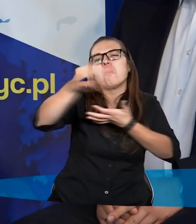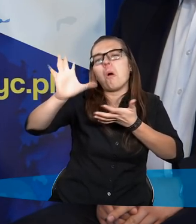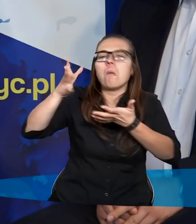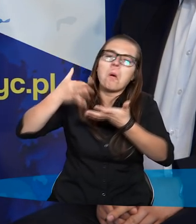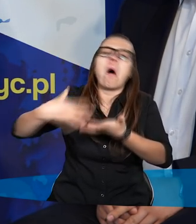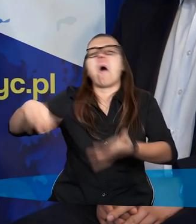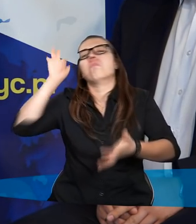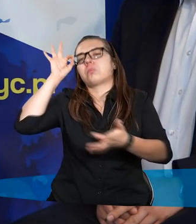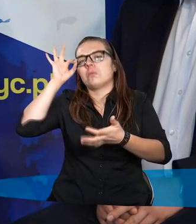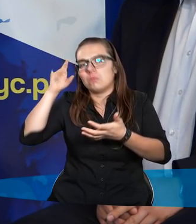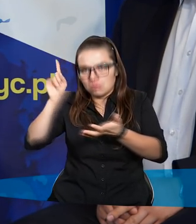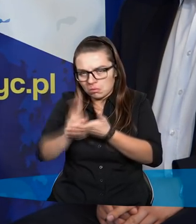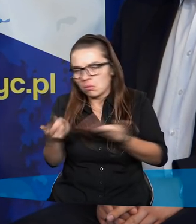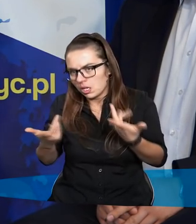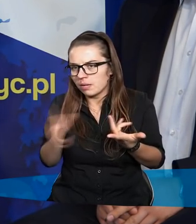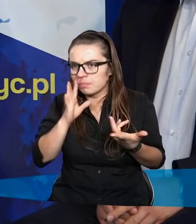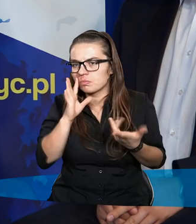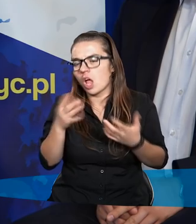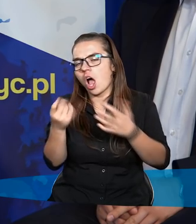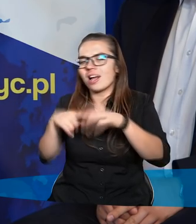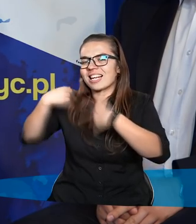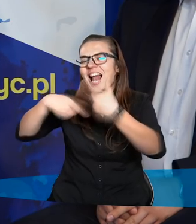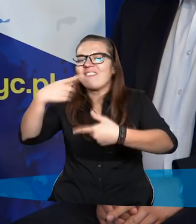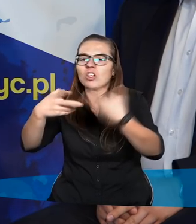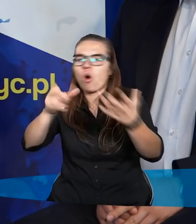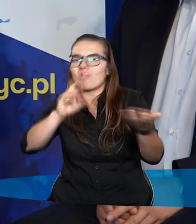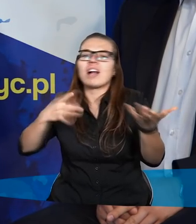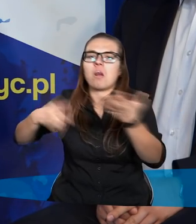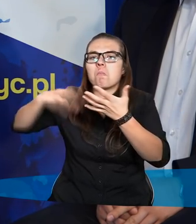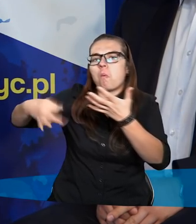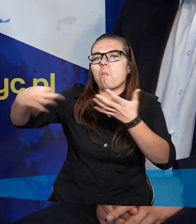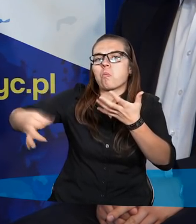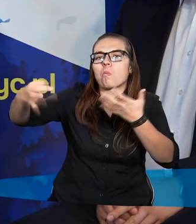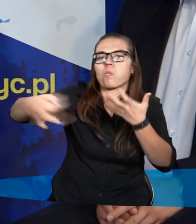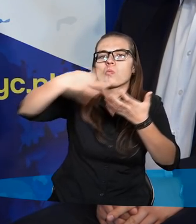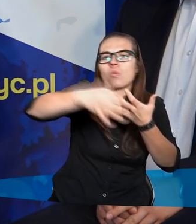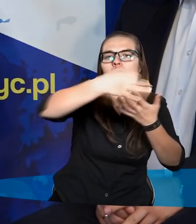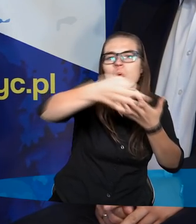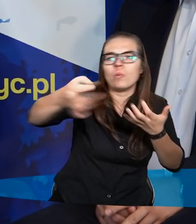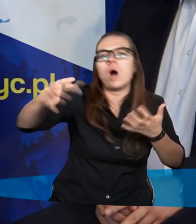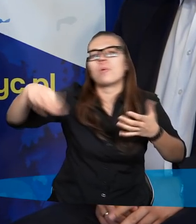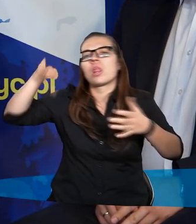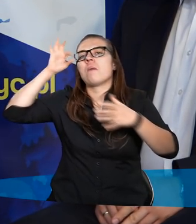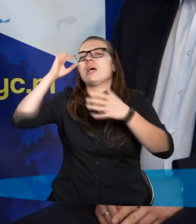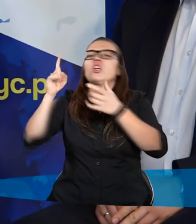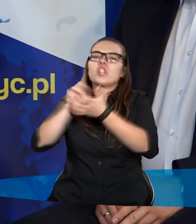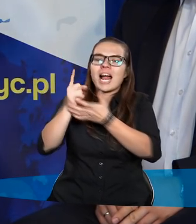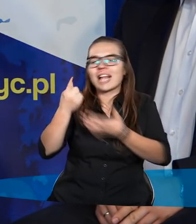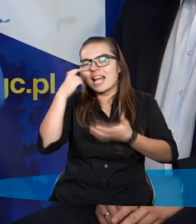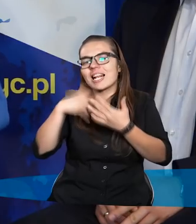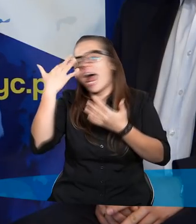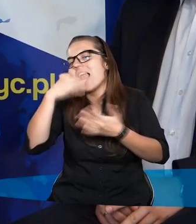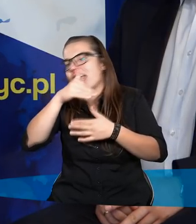tutaj kąt padania równa się kątowi, odbicia, tutaj zawirowania były, no i się udało, także akurat szansa jeden na ileś tam,